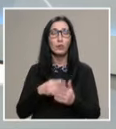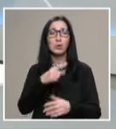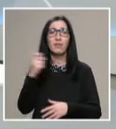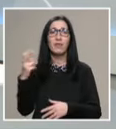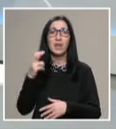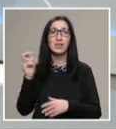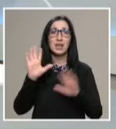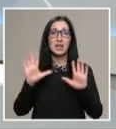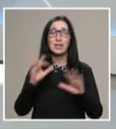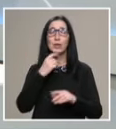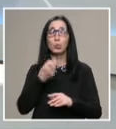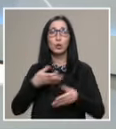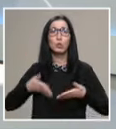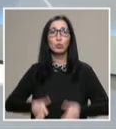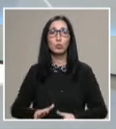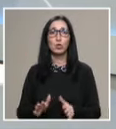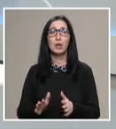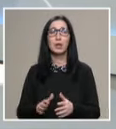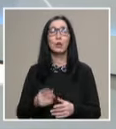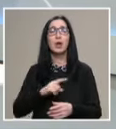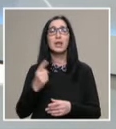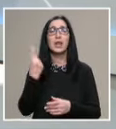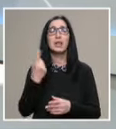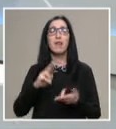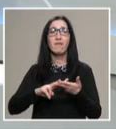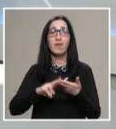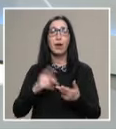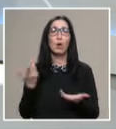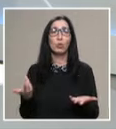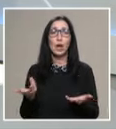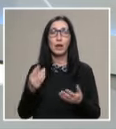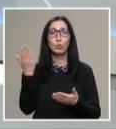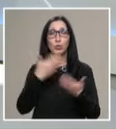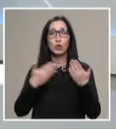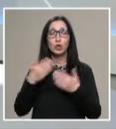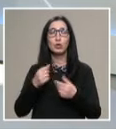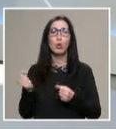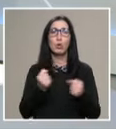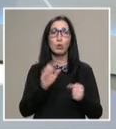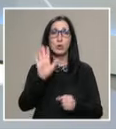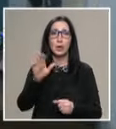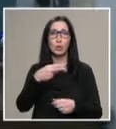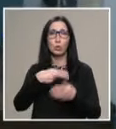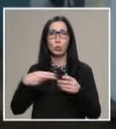години от рожданието на именитата българка и един век, откакто училището носи нейното име.